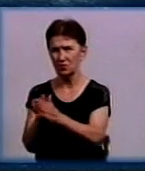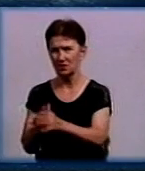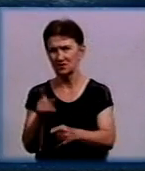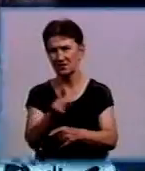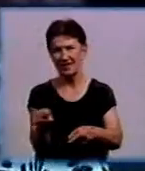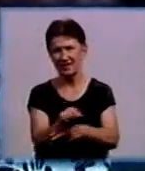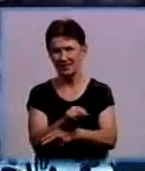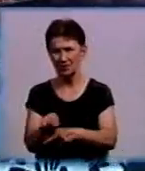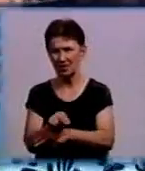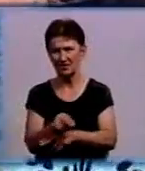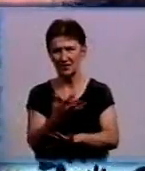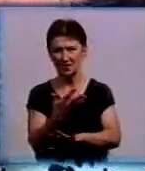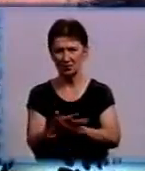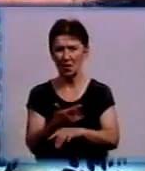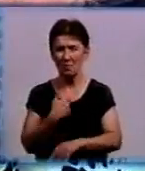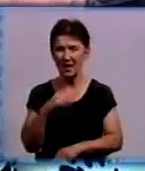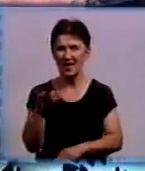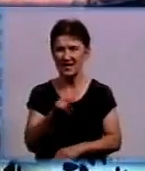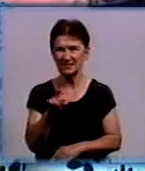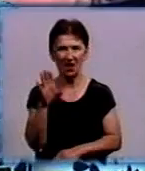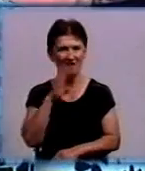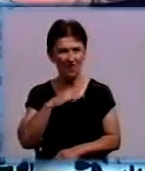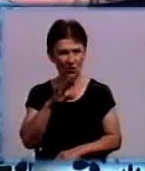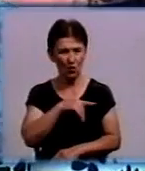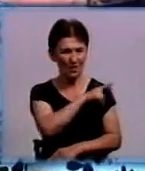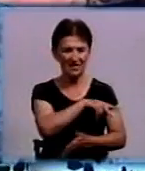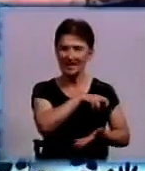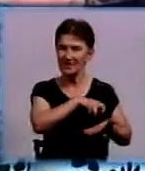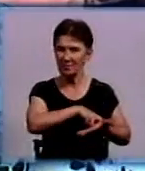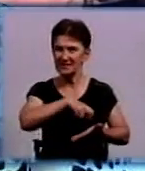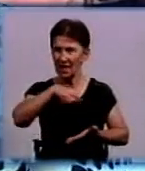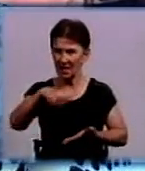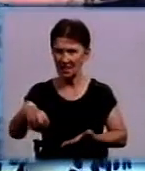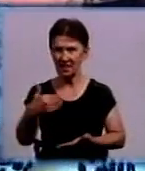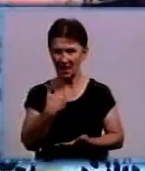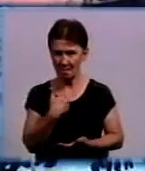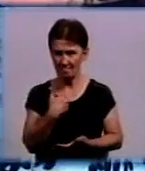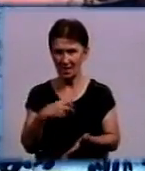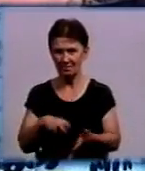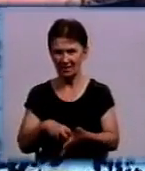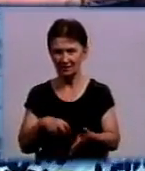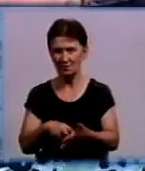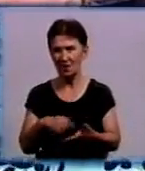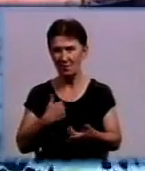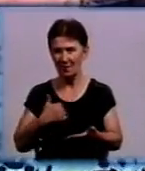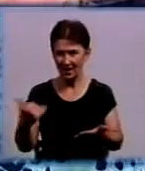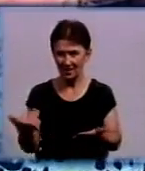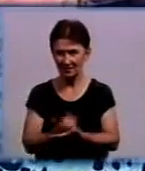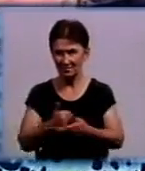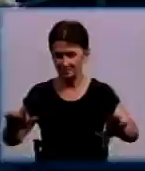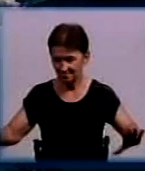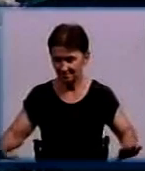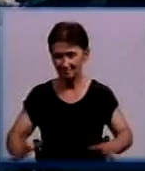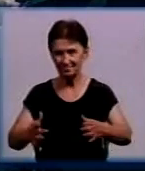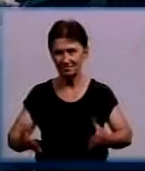брак теплосіті. Ми з водоканалу написали листу підрядної організації, щоб ми відновили ці люка і справили брак